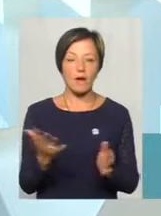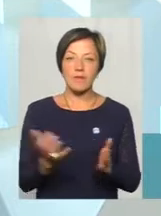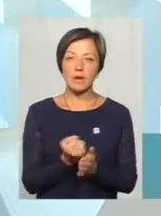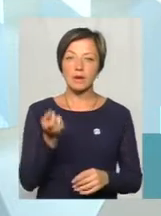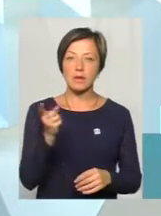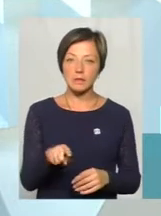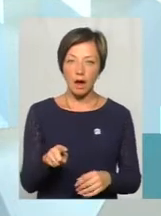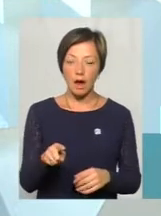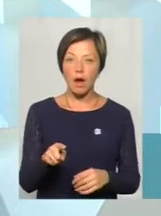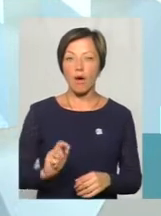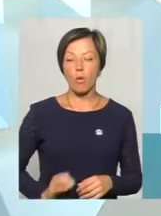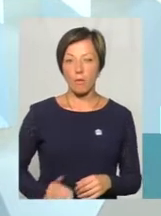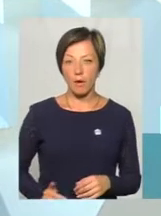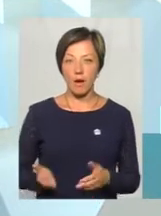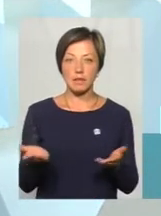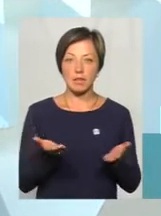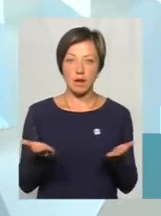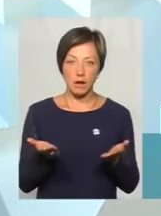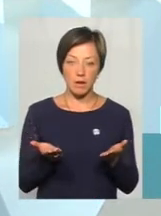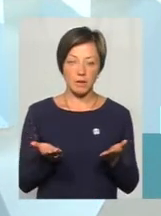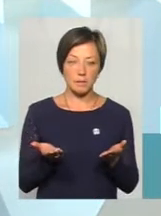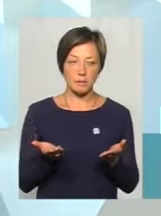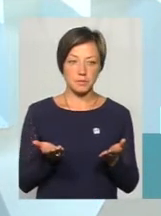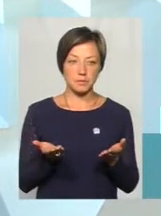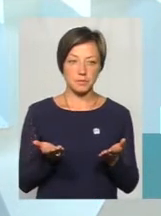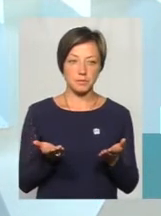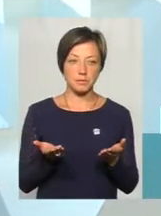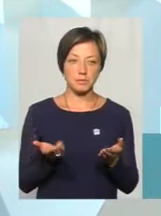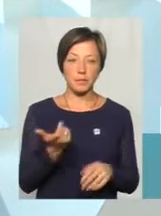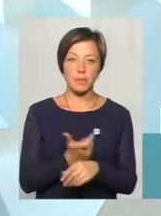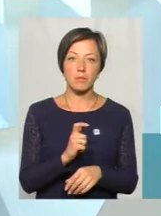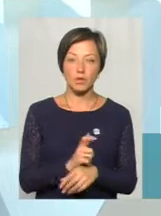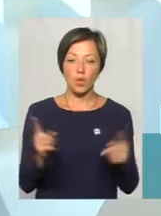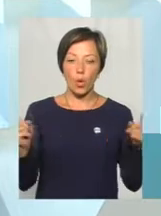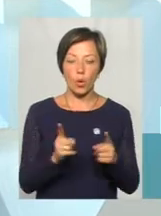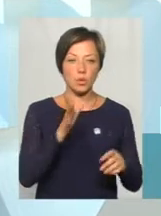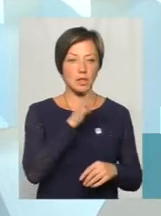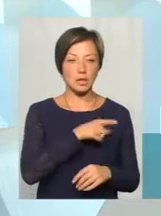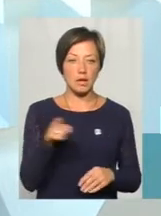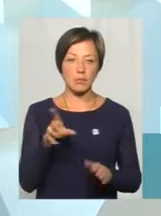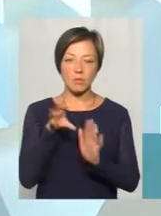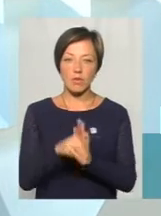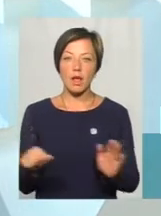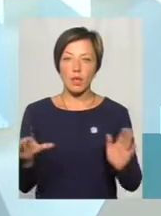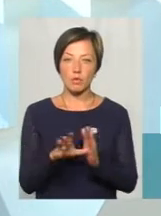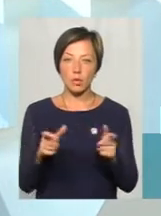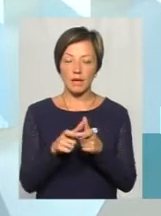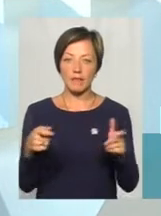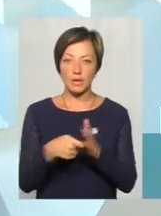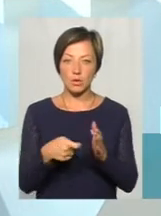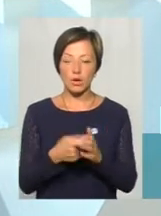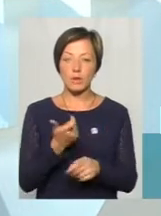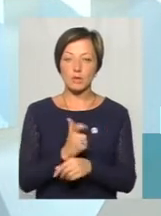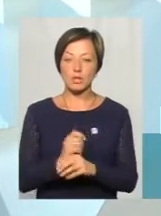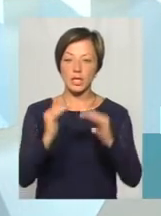компанія, яка в більш короткий термін впровадить електронний квиток, і більш